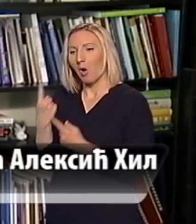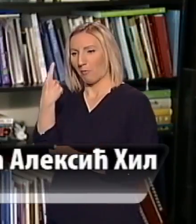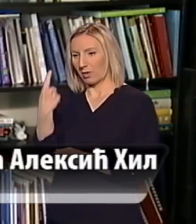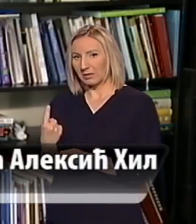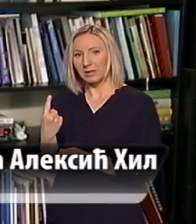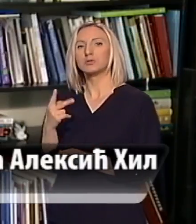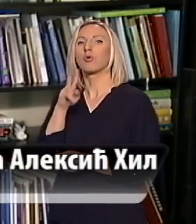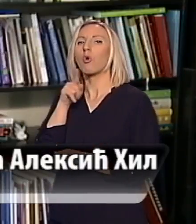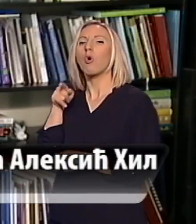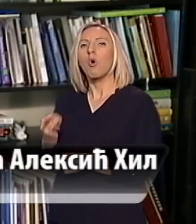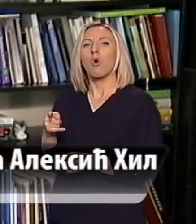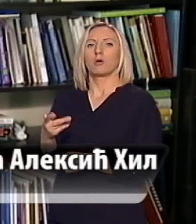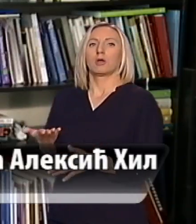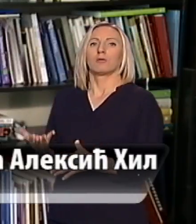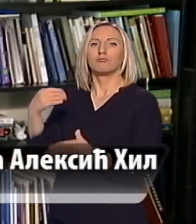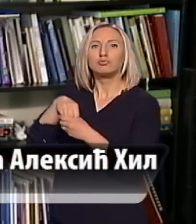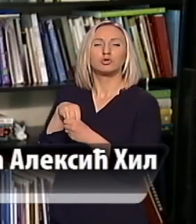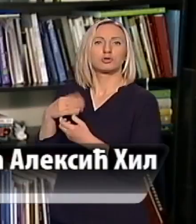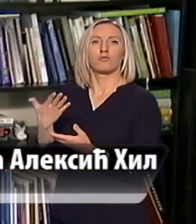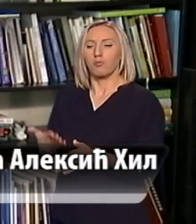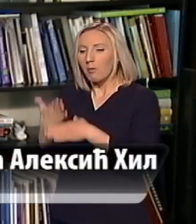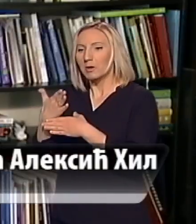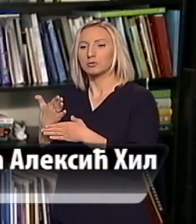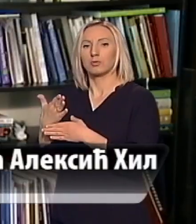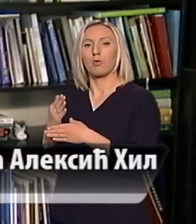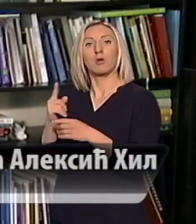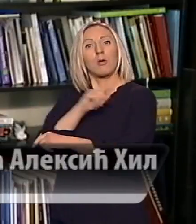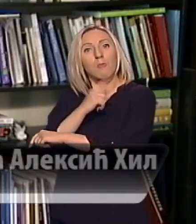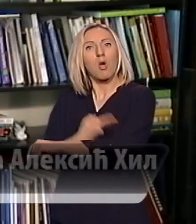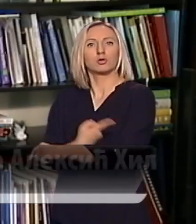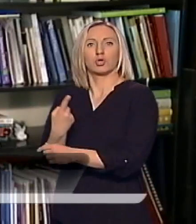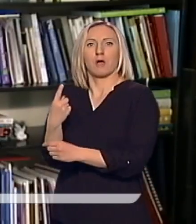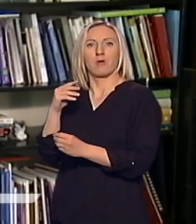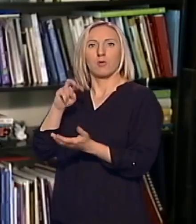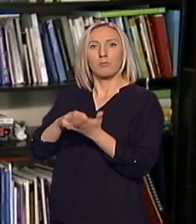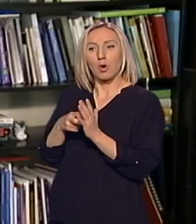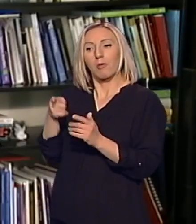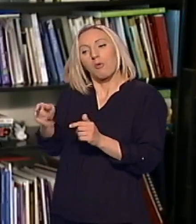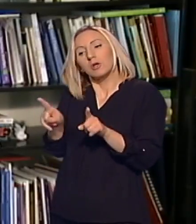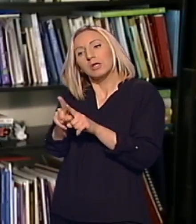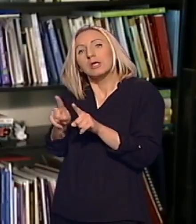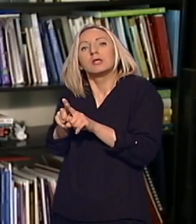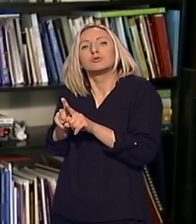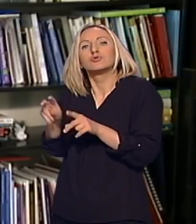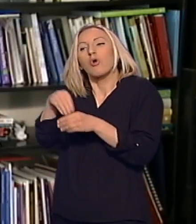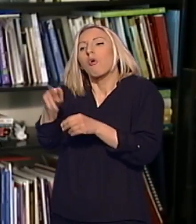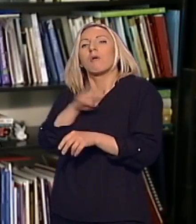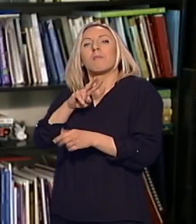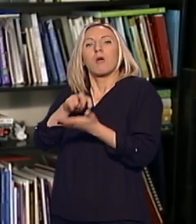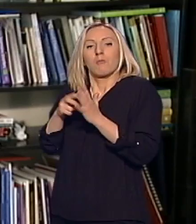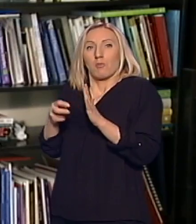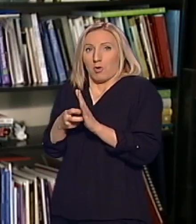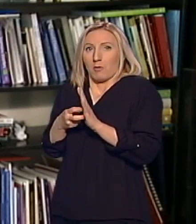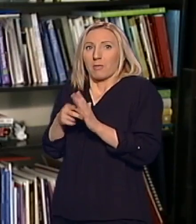doprinose, smanjuju, pojačavaju problem i oni nose deo problema i oni dele sa porodicom teškoće kroz koje